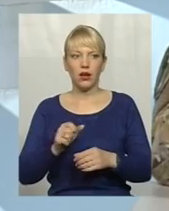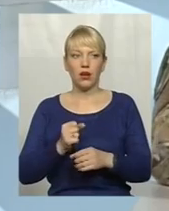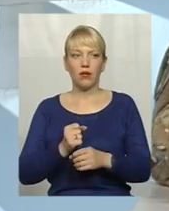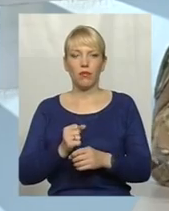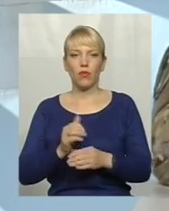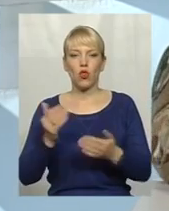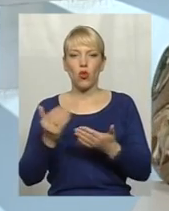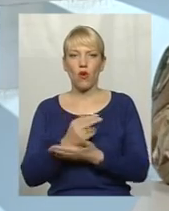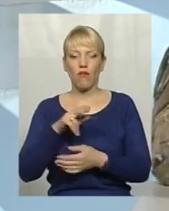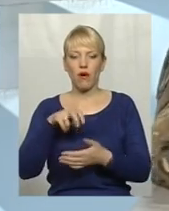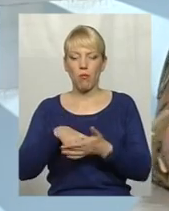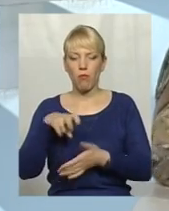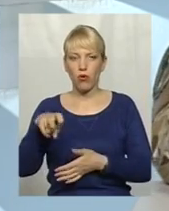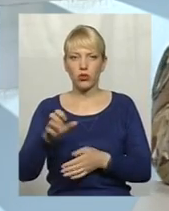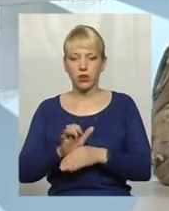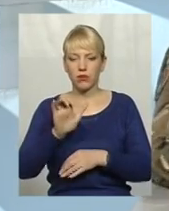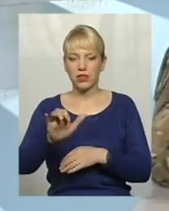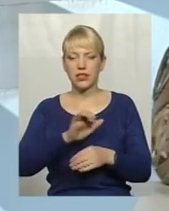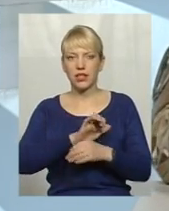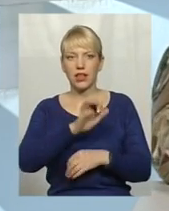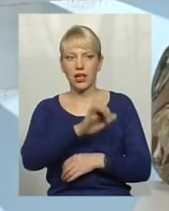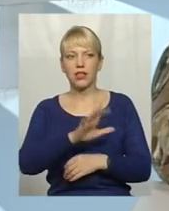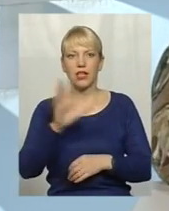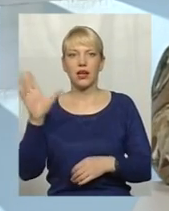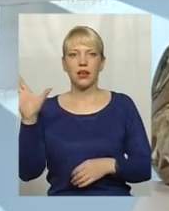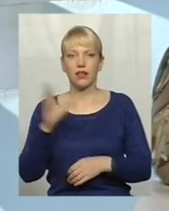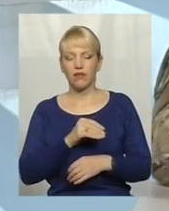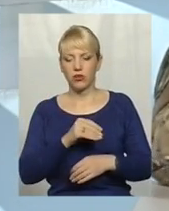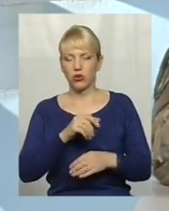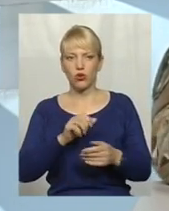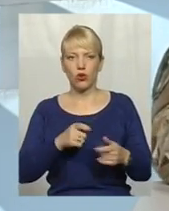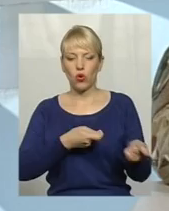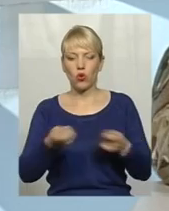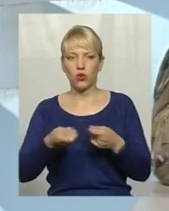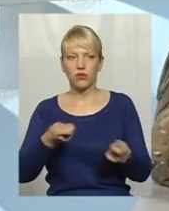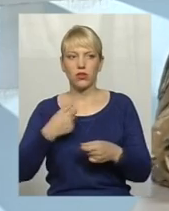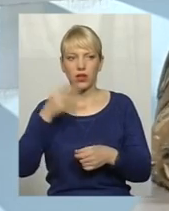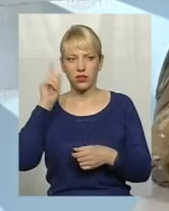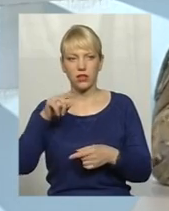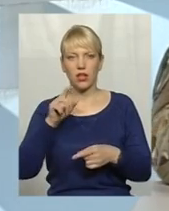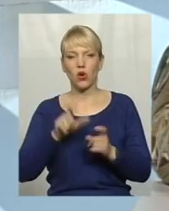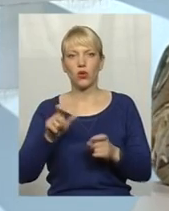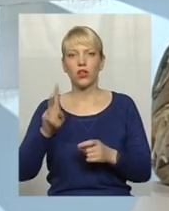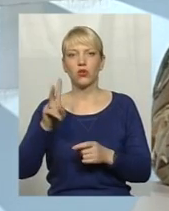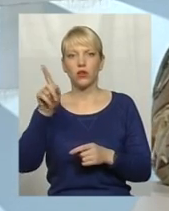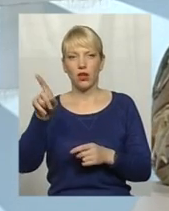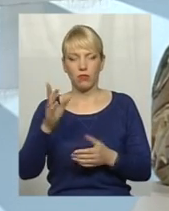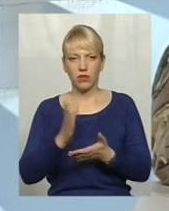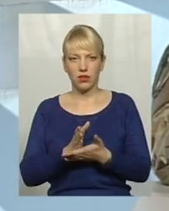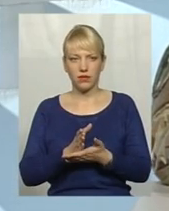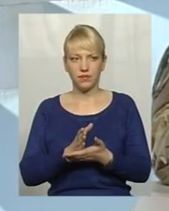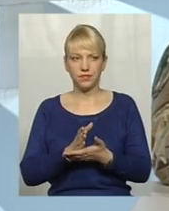поштою, присилається це все і розвозиться по всій лінії розмежування. Я знаю таких людей, які зараз там, і